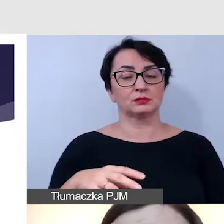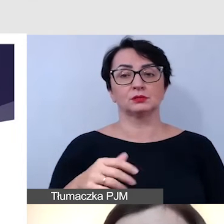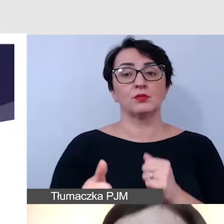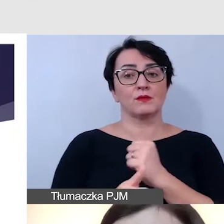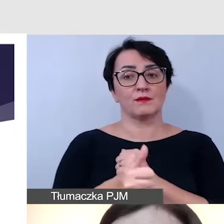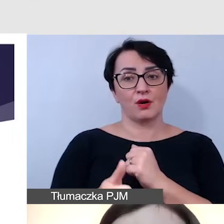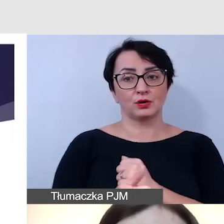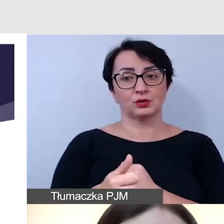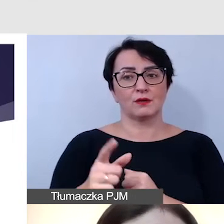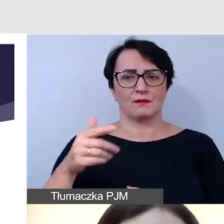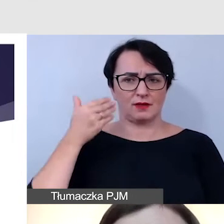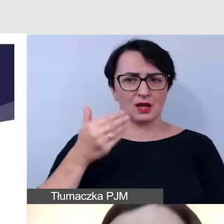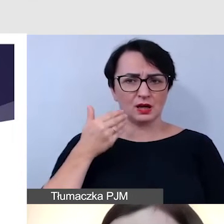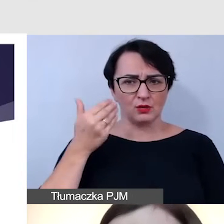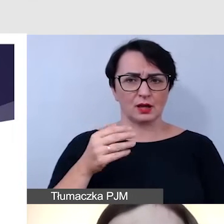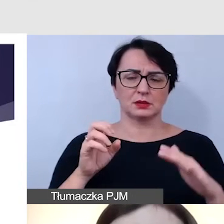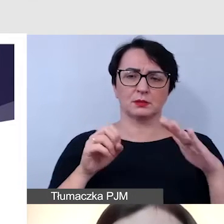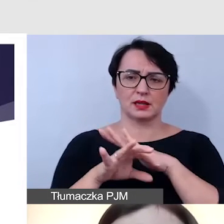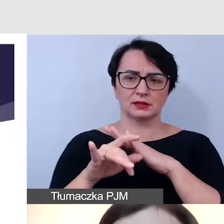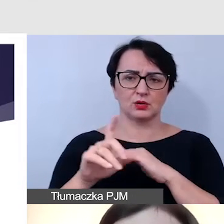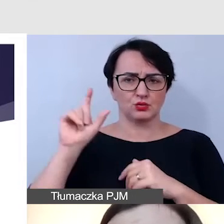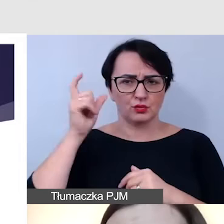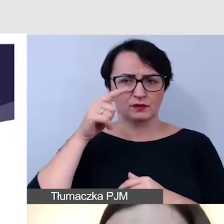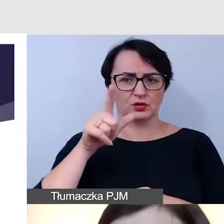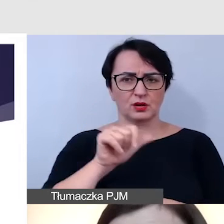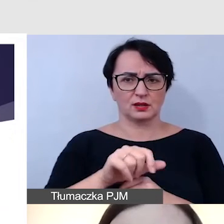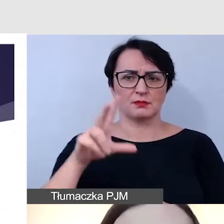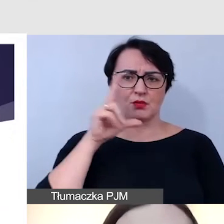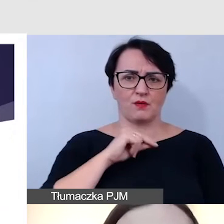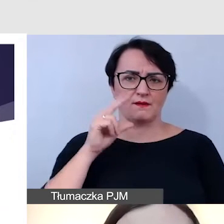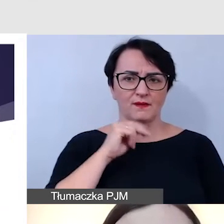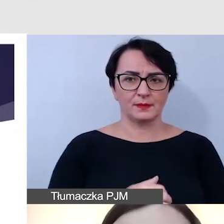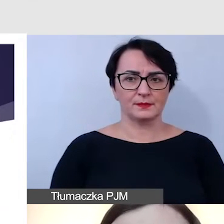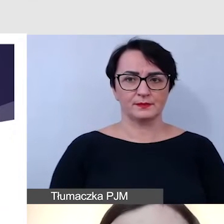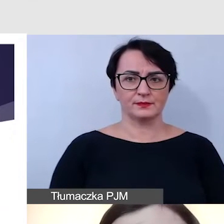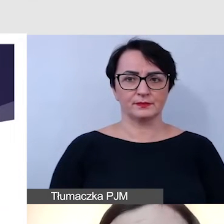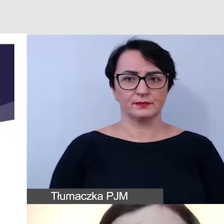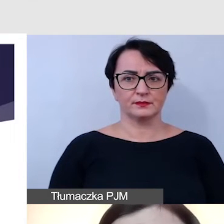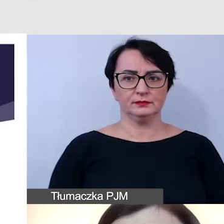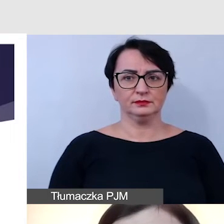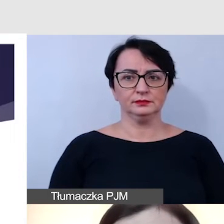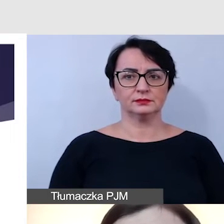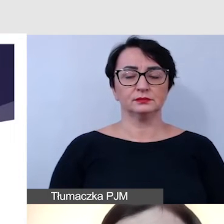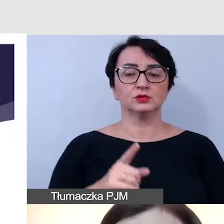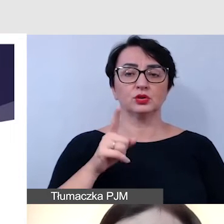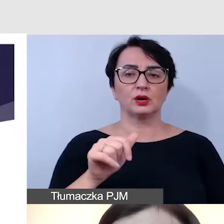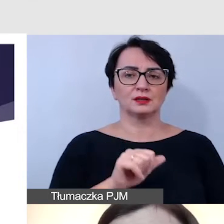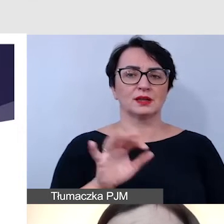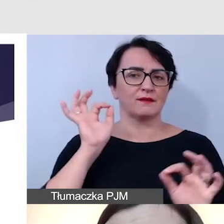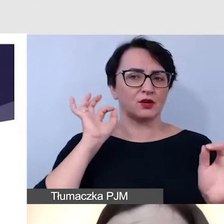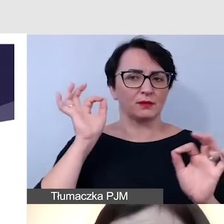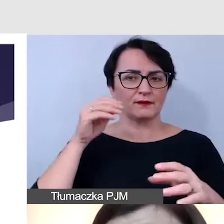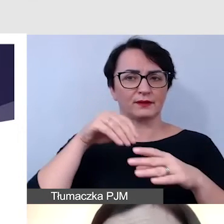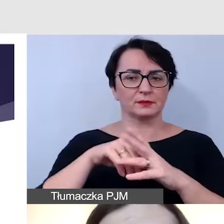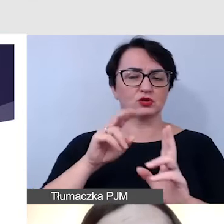że jednak wykład i prezentacja głównie oparte są o mowę i o informacje w sferze